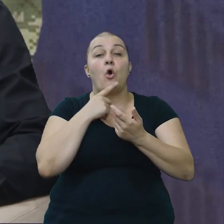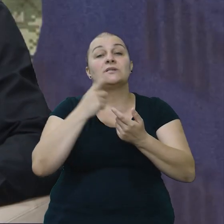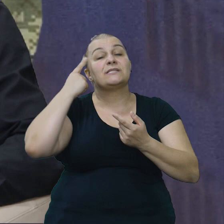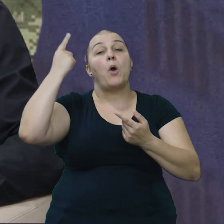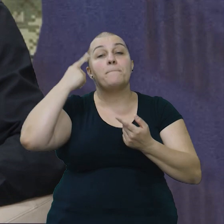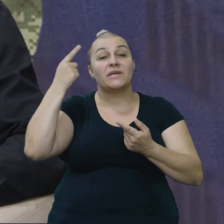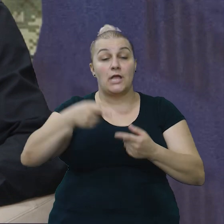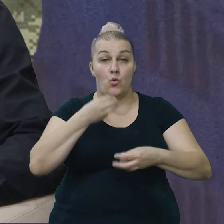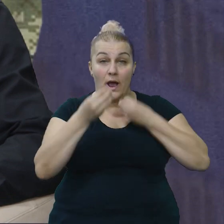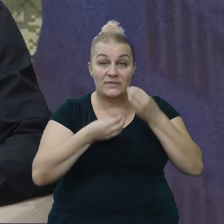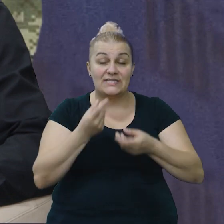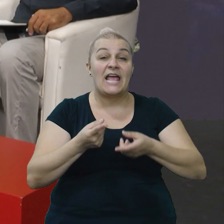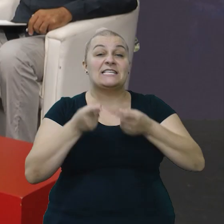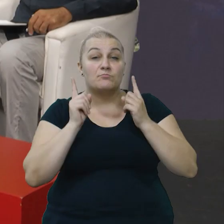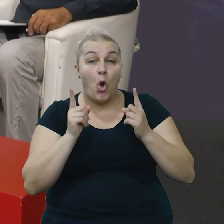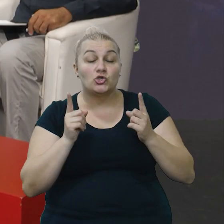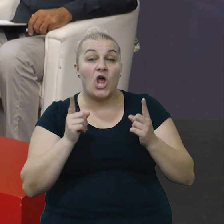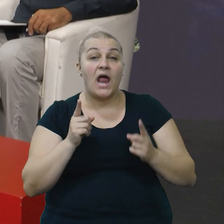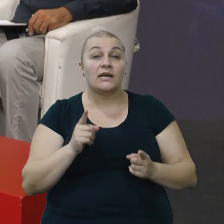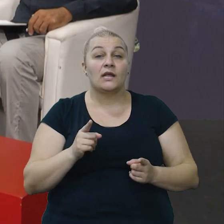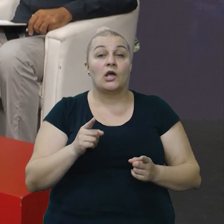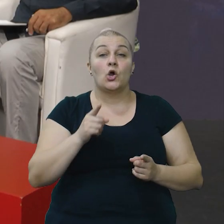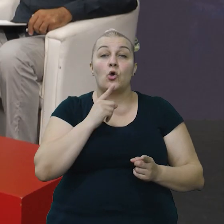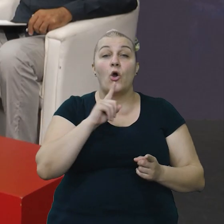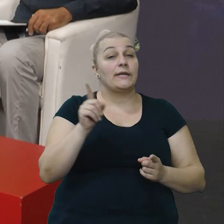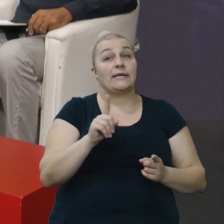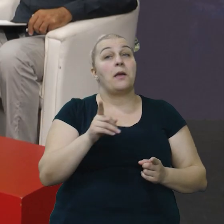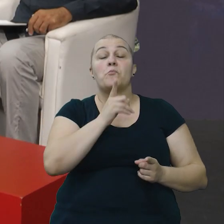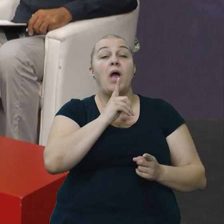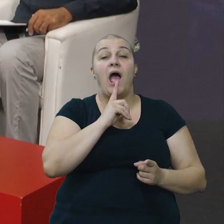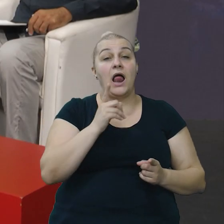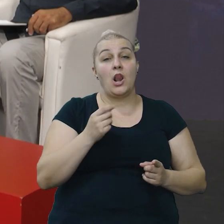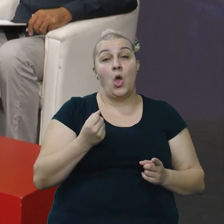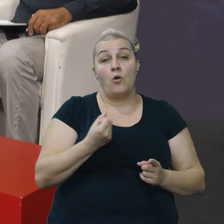spominje u emisijama imoćane, koji nije baš malešan broj.